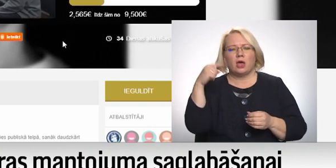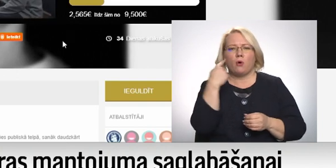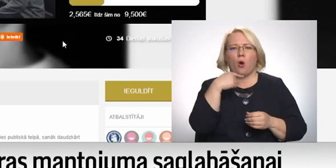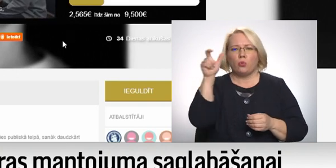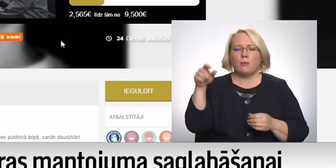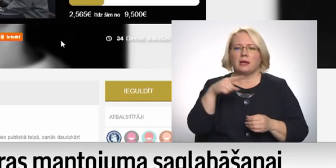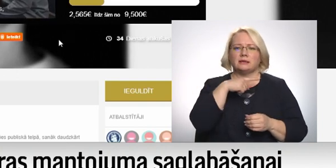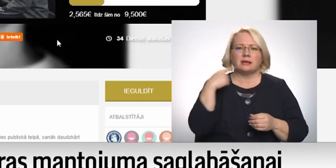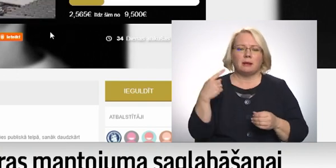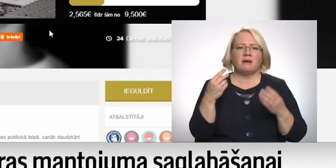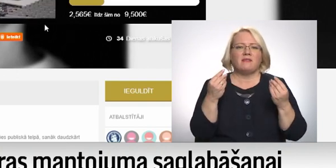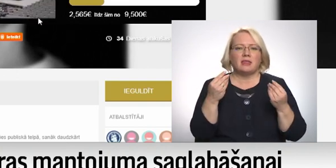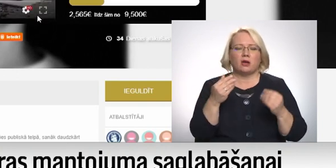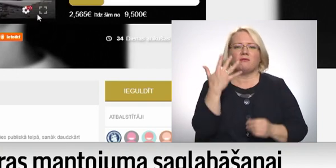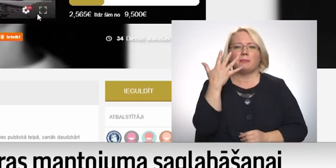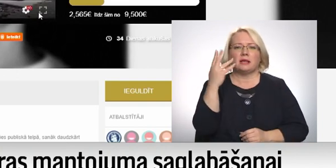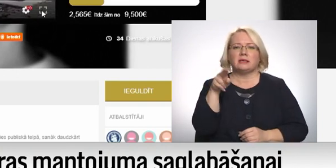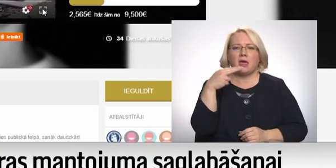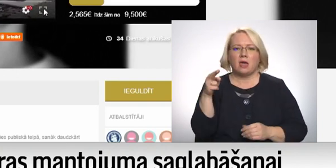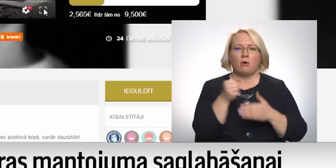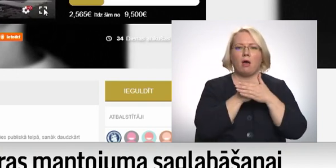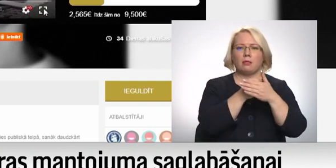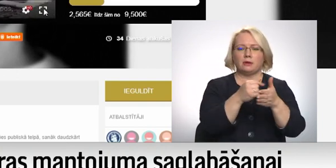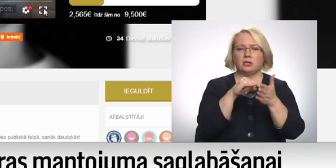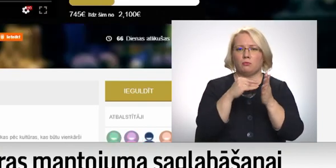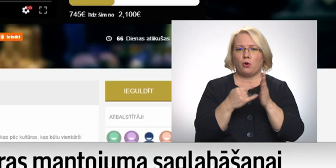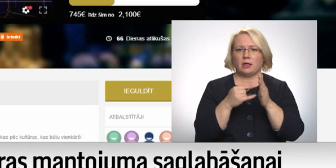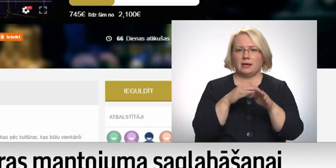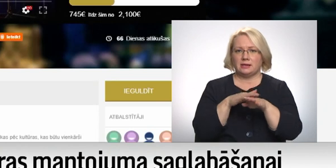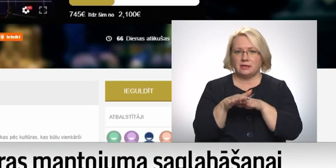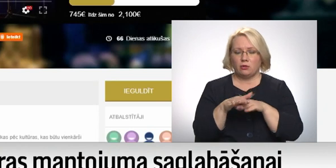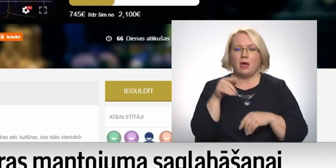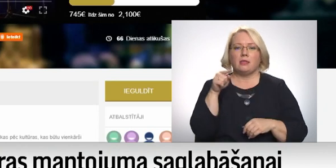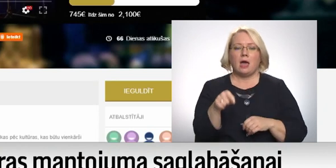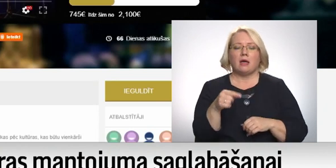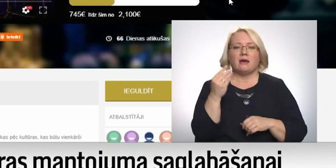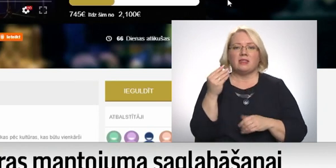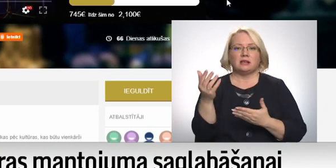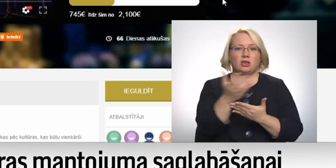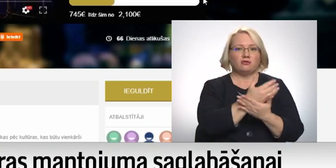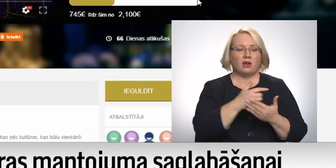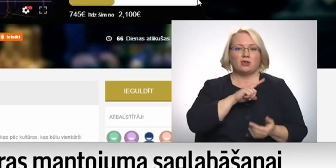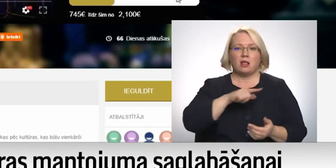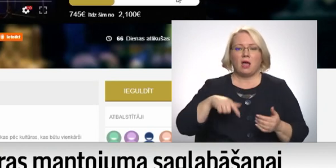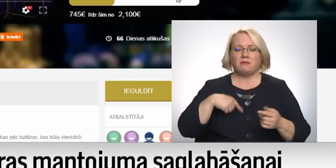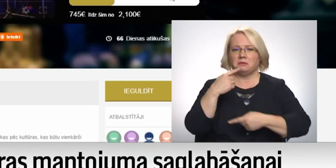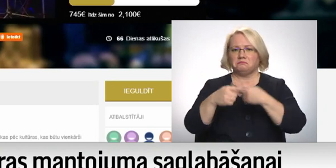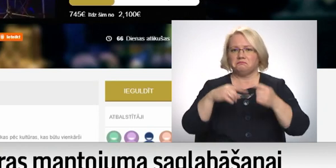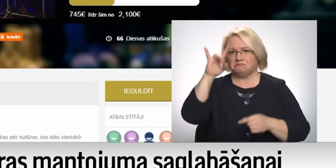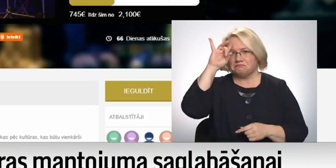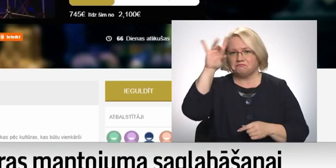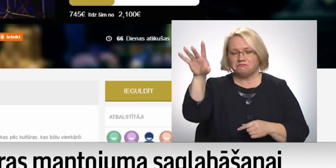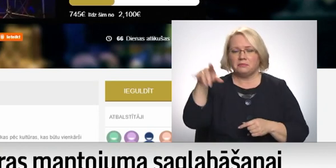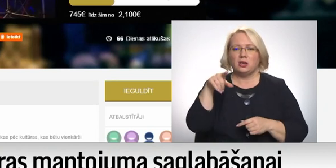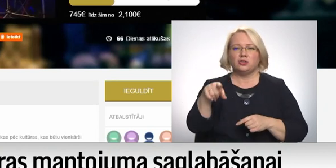kuri vēlas finansiāli kaut ar pieciem eiro atbalstīt projektu īstenošanu. Šādi finansējumi vākšana Latvijā kļūst ar vien populārāk.